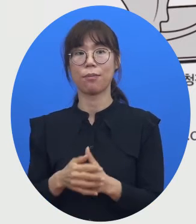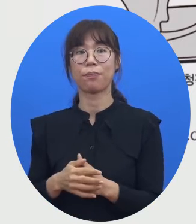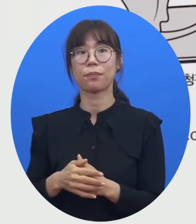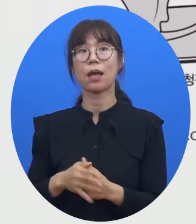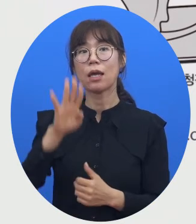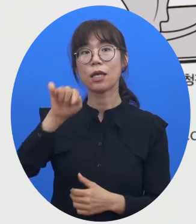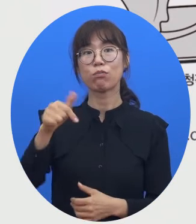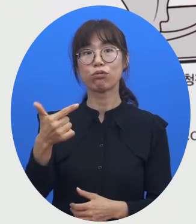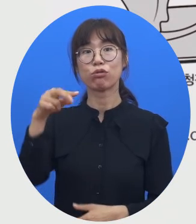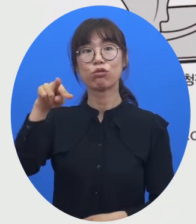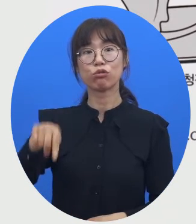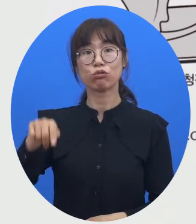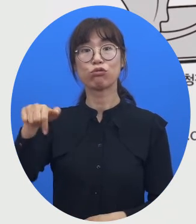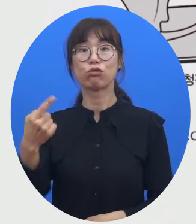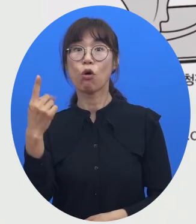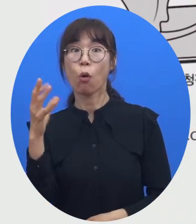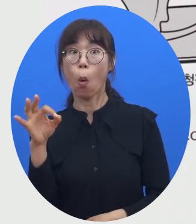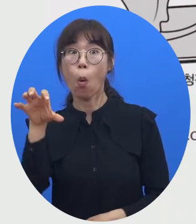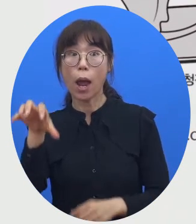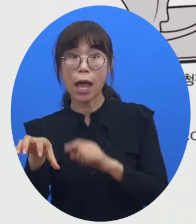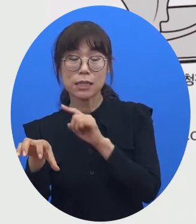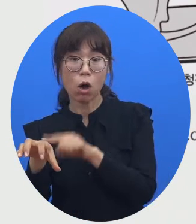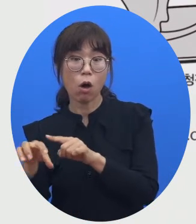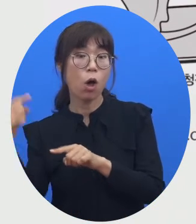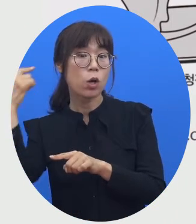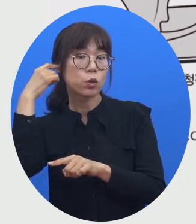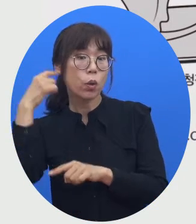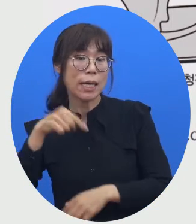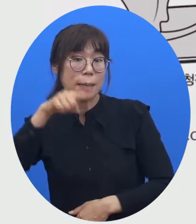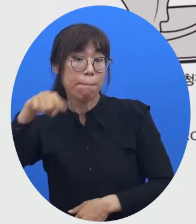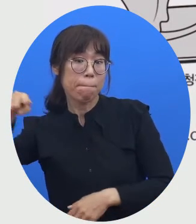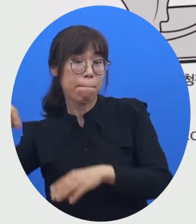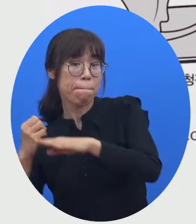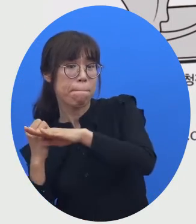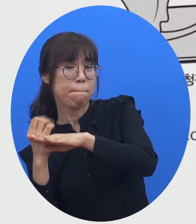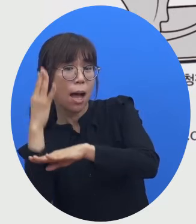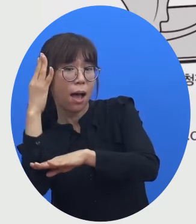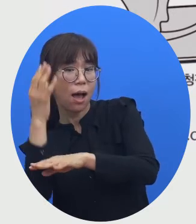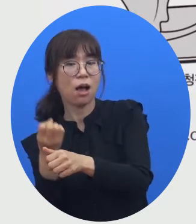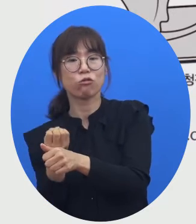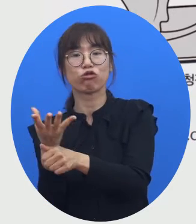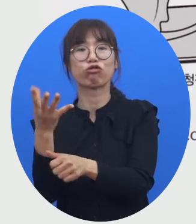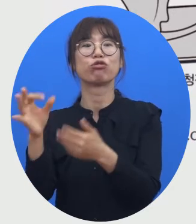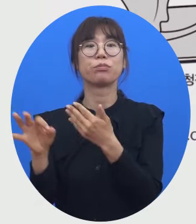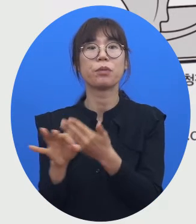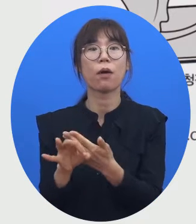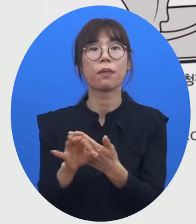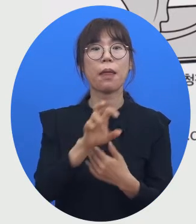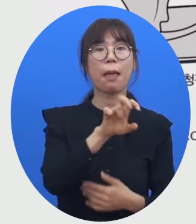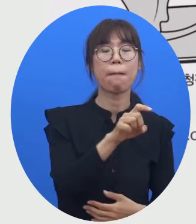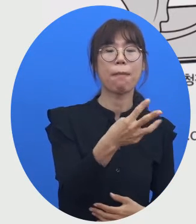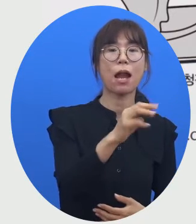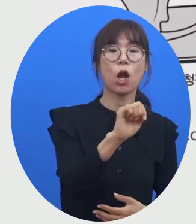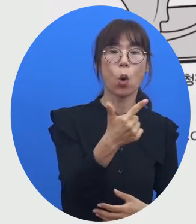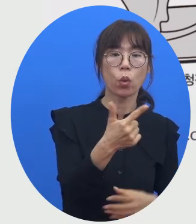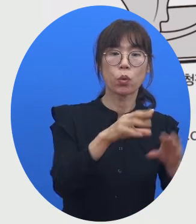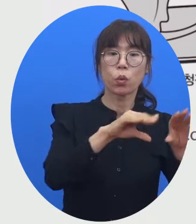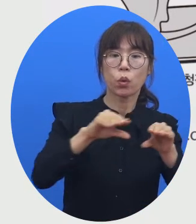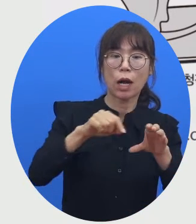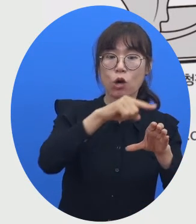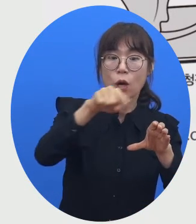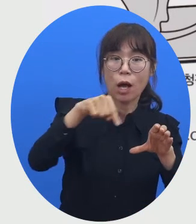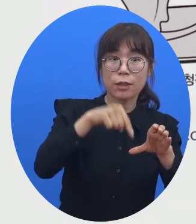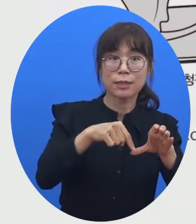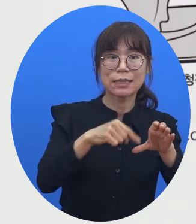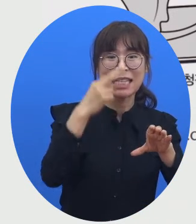이 분수공에서 초음파를 발생시키면 멜론이라고 하는 지방층을 통과하면서 이 초음파가